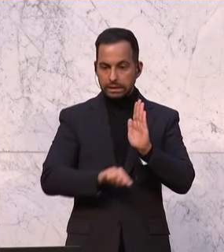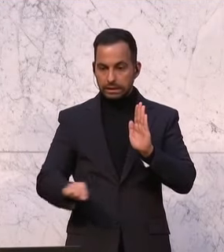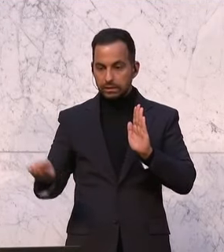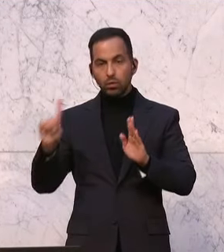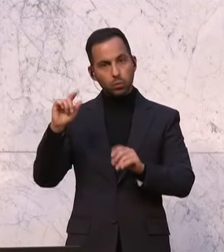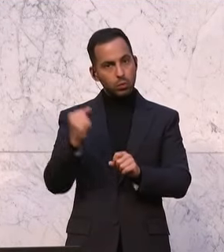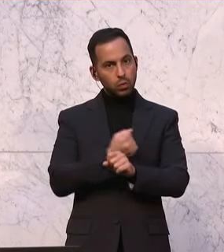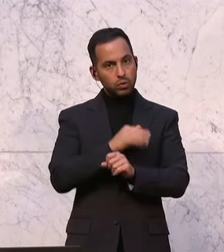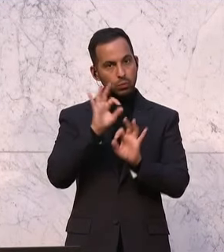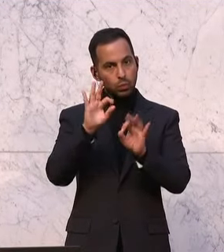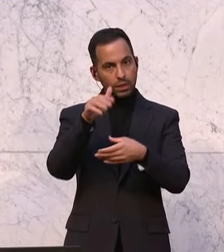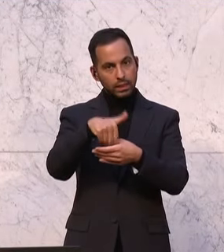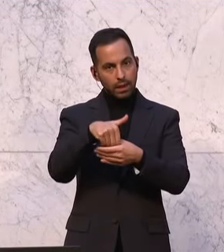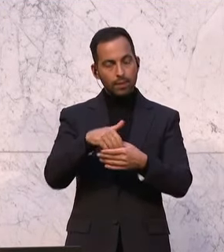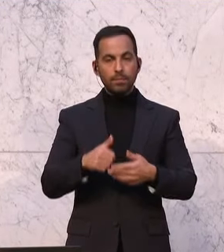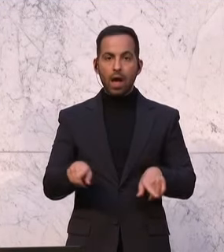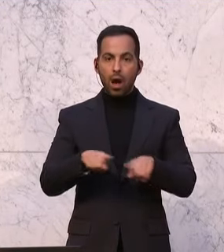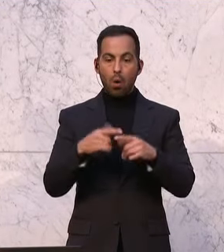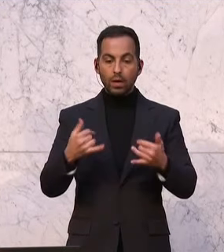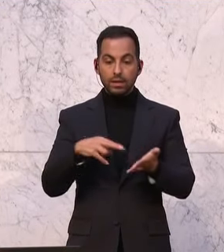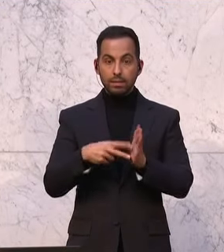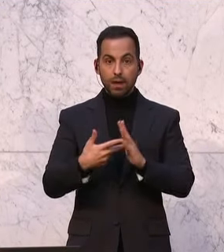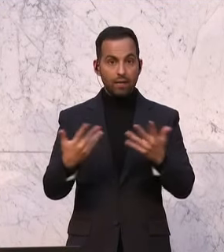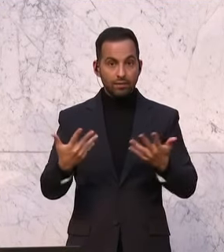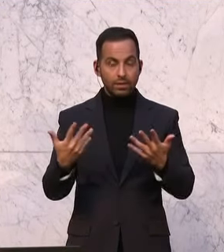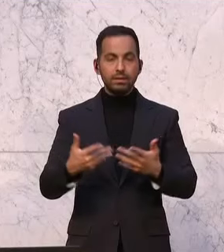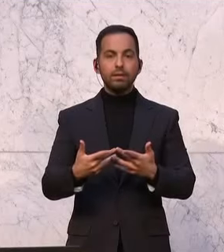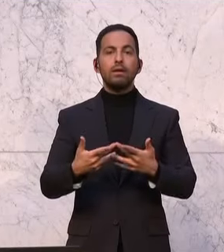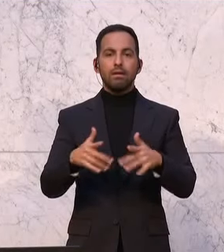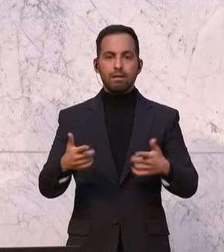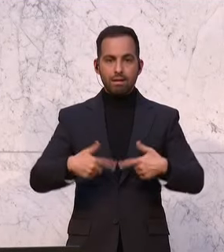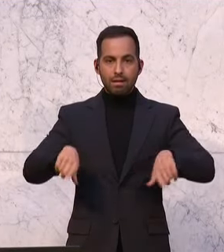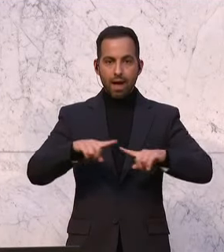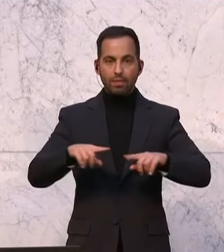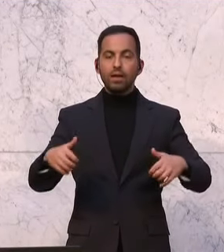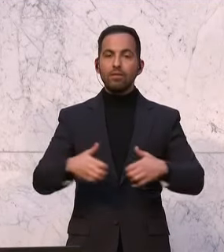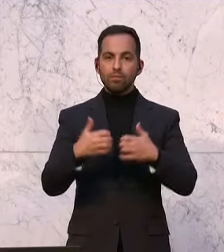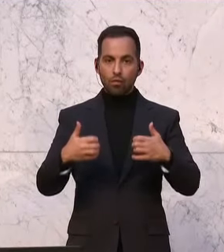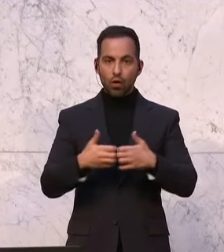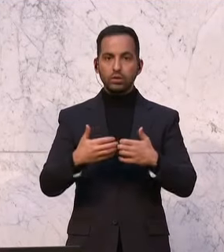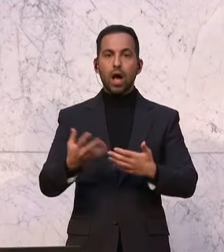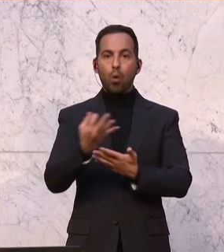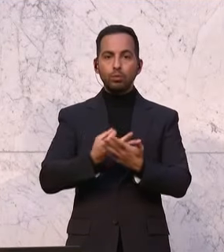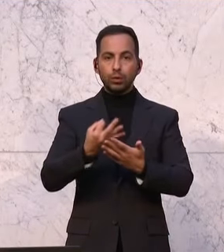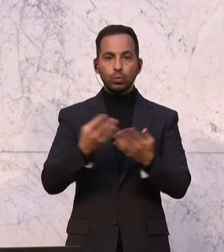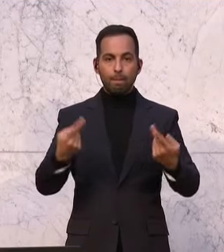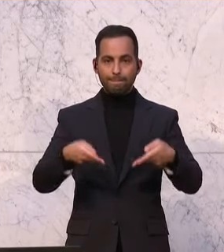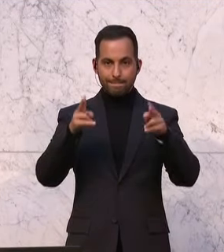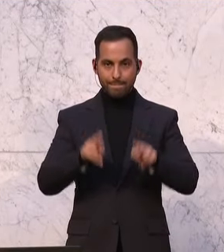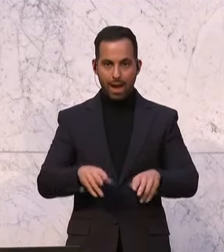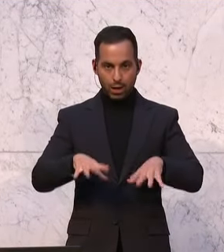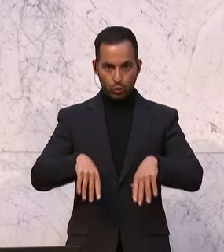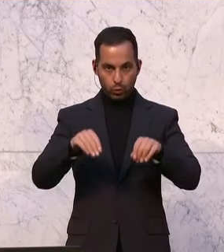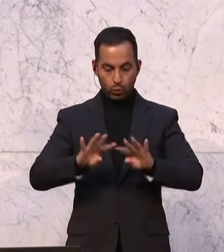Dazu ist beabsichtigt, ein land- und forstwirtschaftlichen Bundesberufsausbildungsbeirat zur Koordinierung der